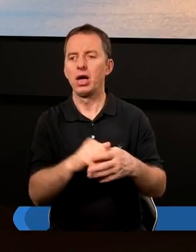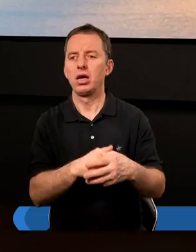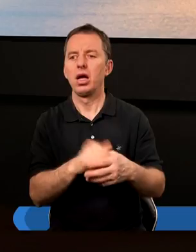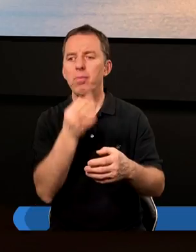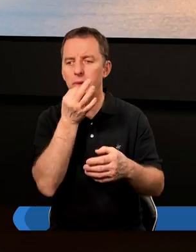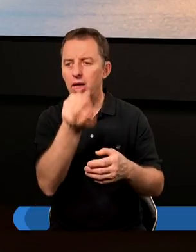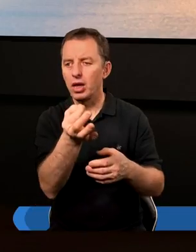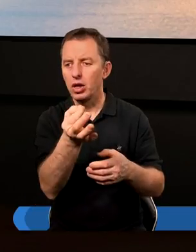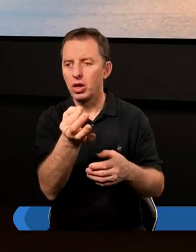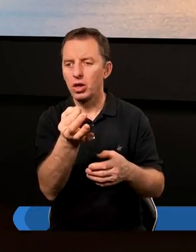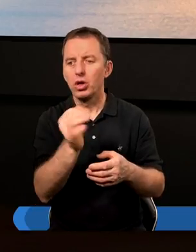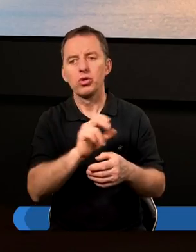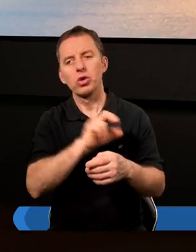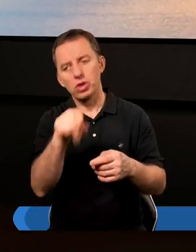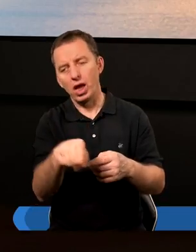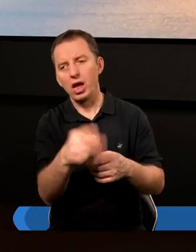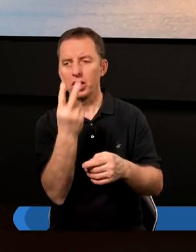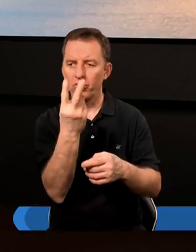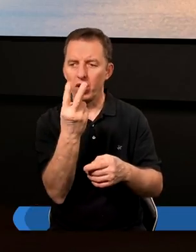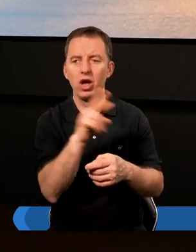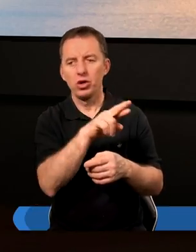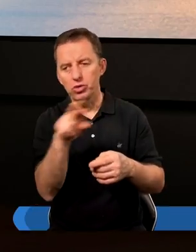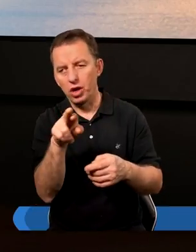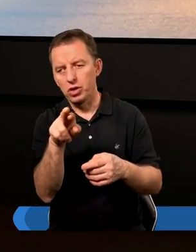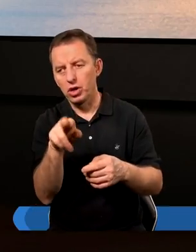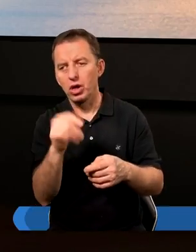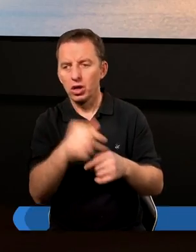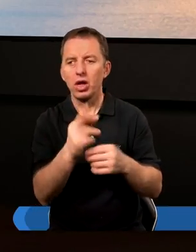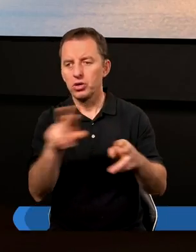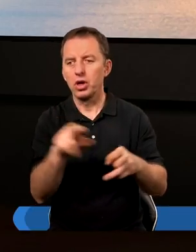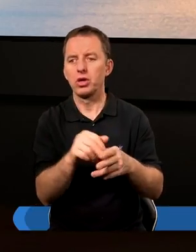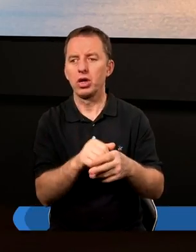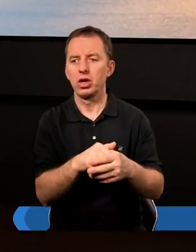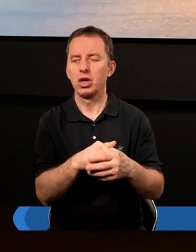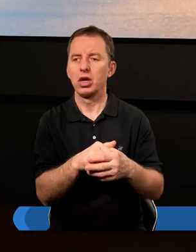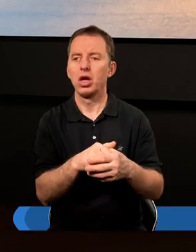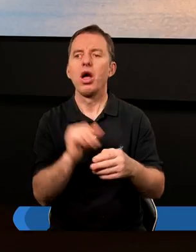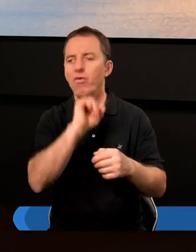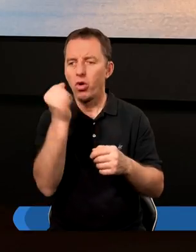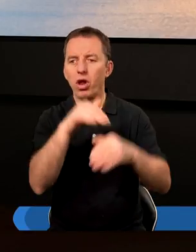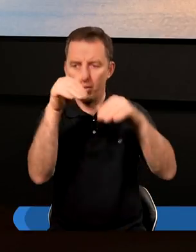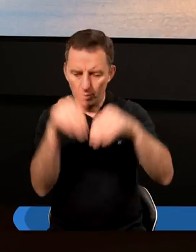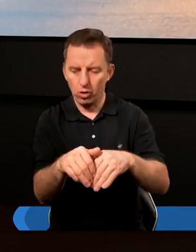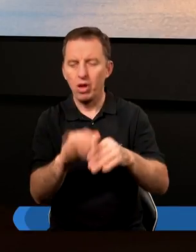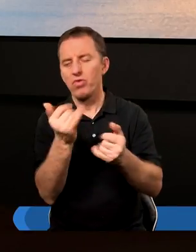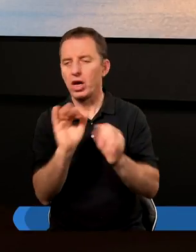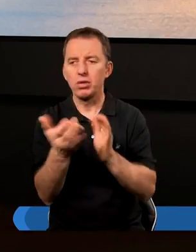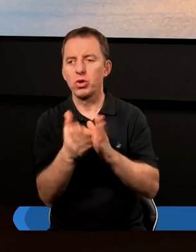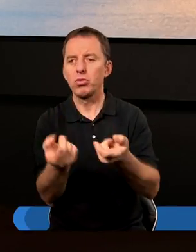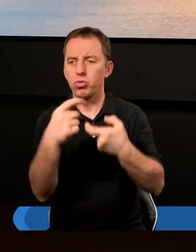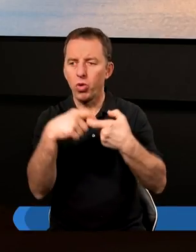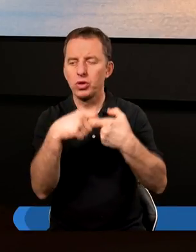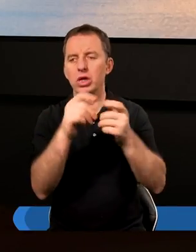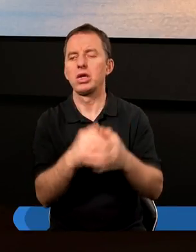Mamona, pytanie, czy te dwie rzeczy, no nie rzeczy, ale w ogóle można ze sobą w jakiś sposób